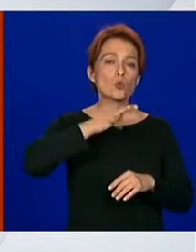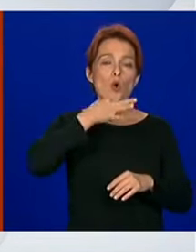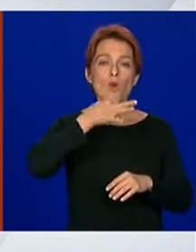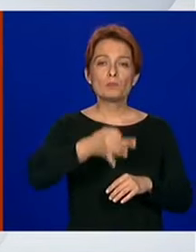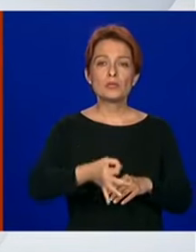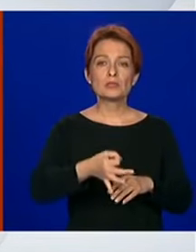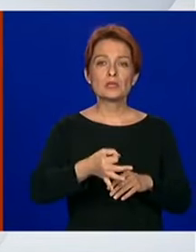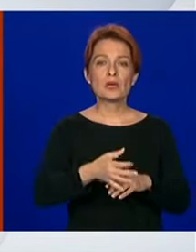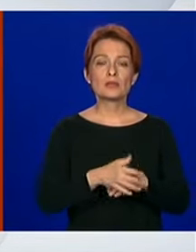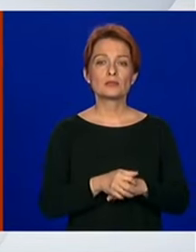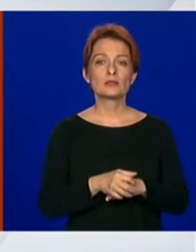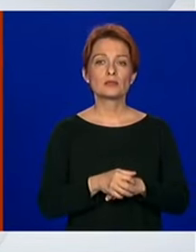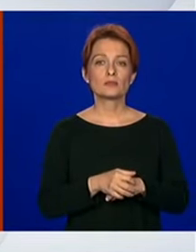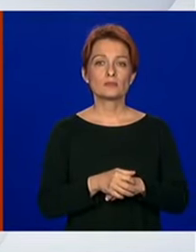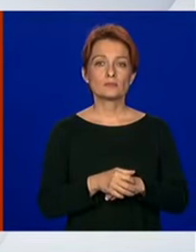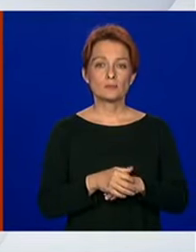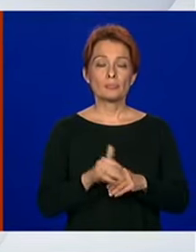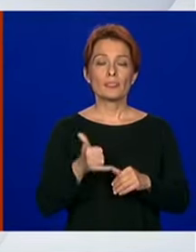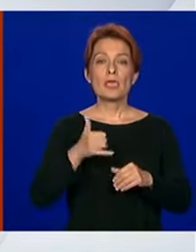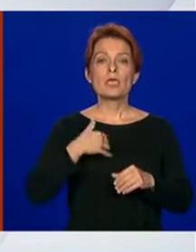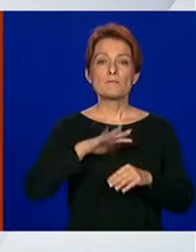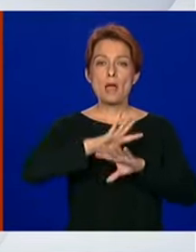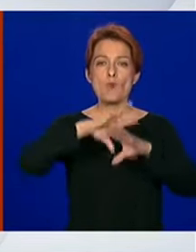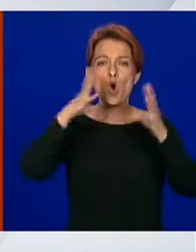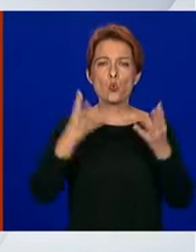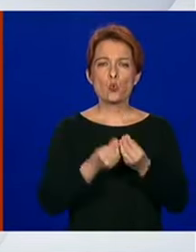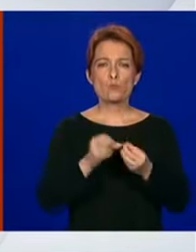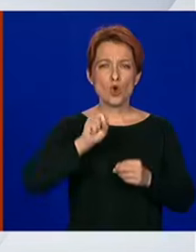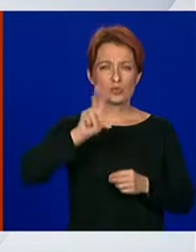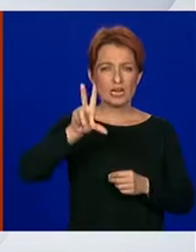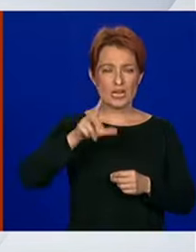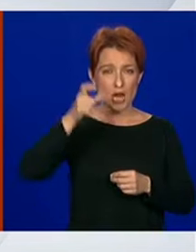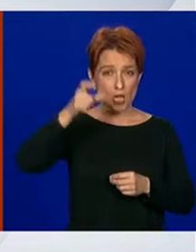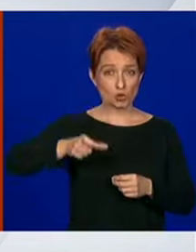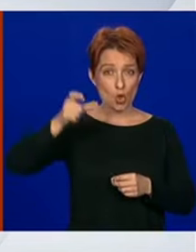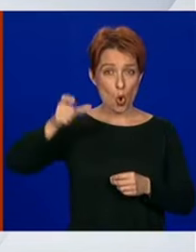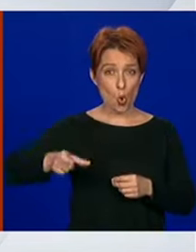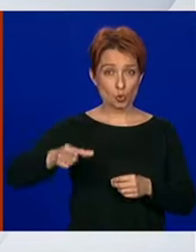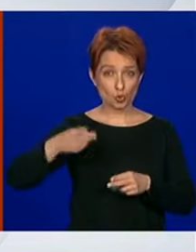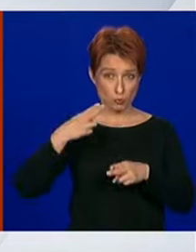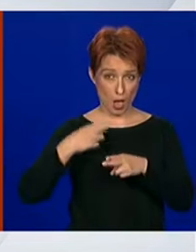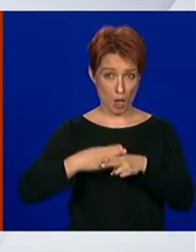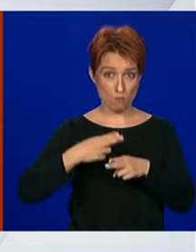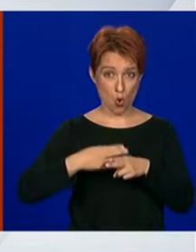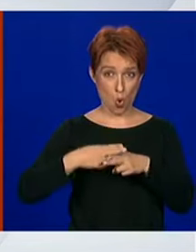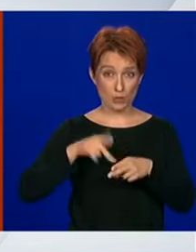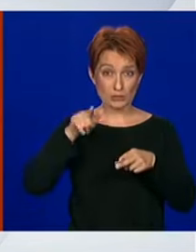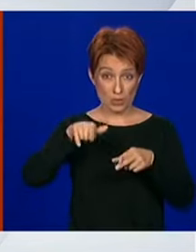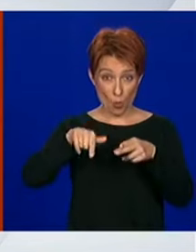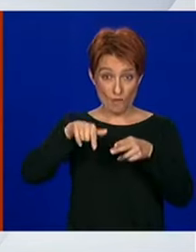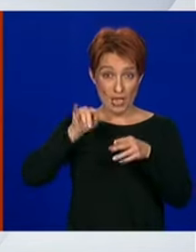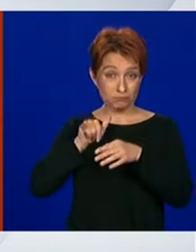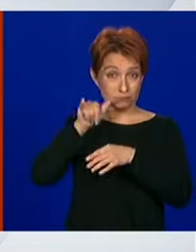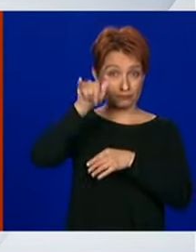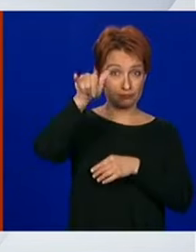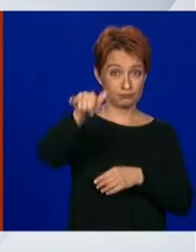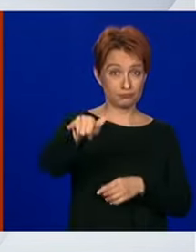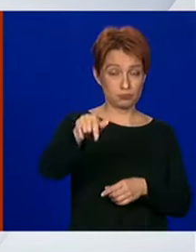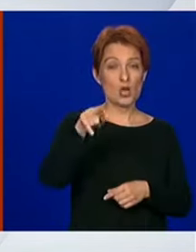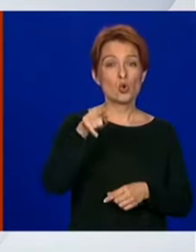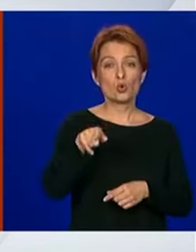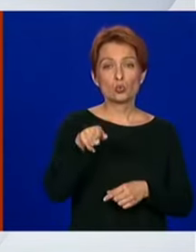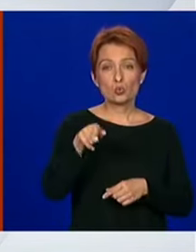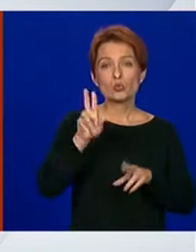pitanja, mi imamo ukupno 13 osoba oboljelih iz tog zrakoplova. Radi se od